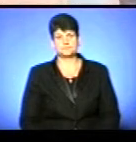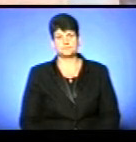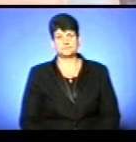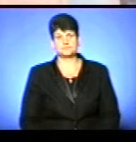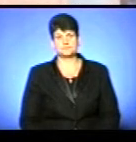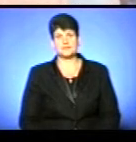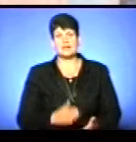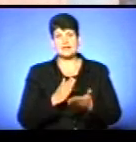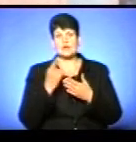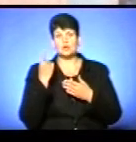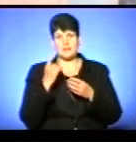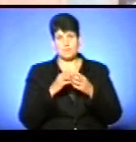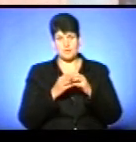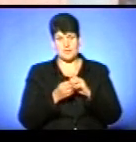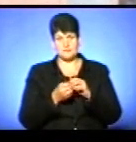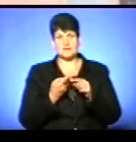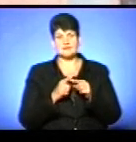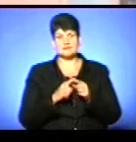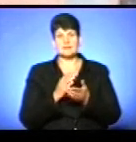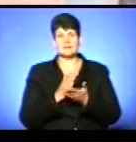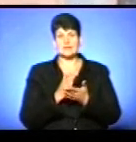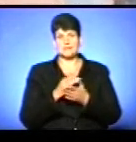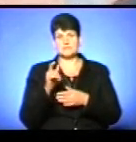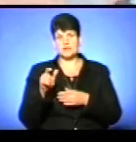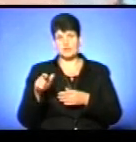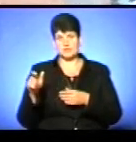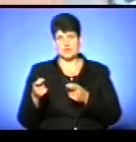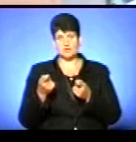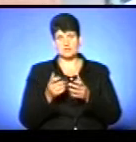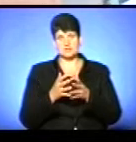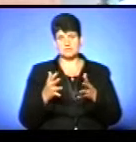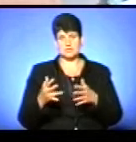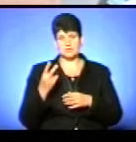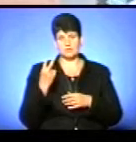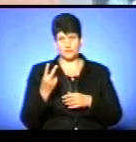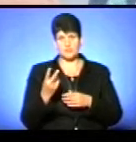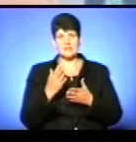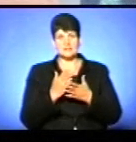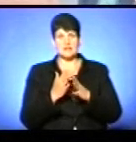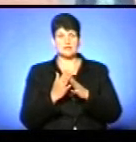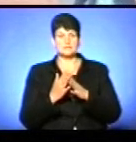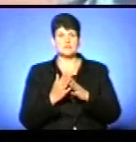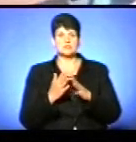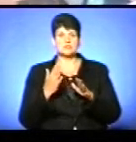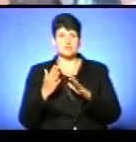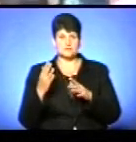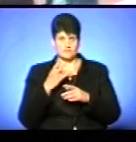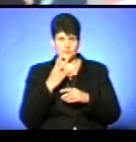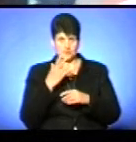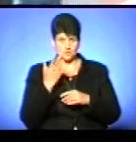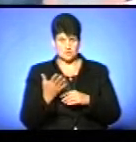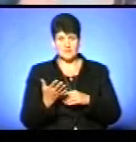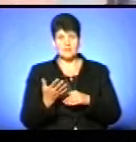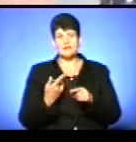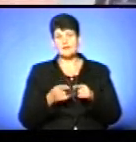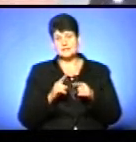Є одна тільки проблема. Це наявність людей трошки більше, ніж двоє. Тобто є трошки черги, ви маєте можливість саме в тому бачити. Але це